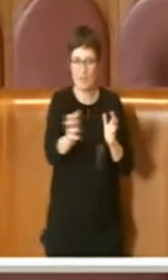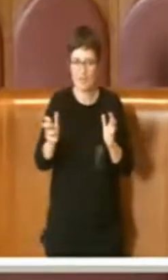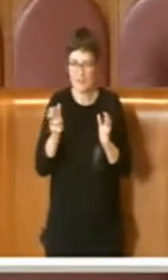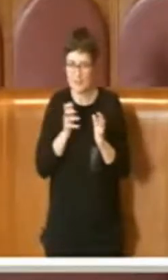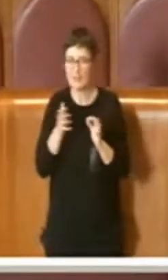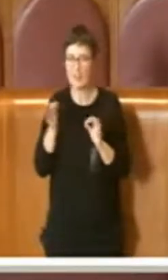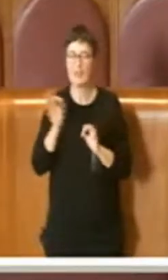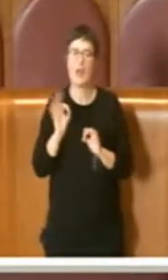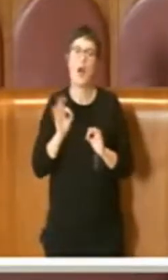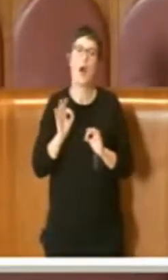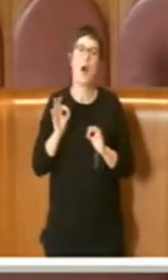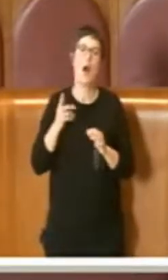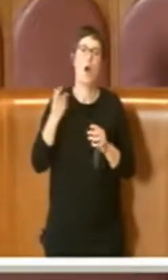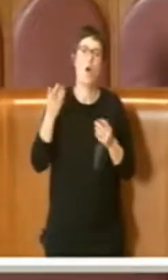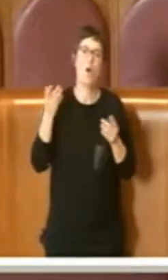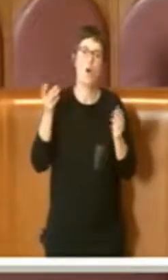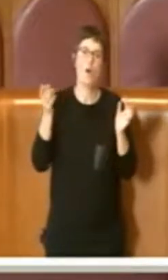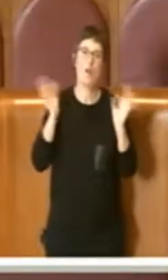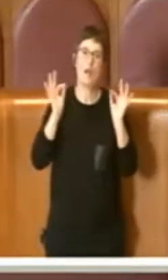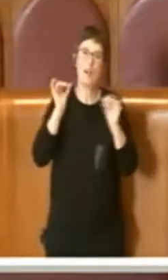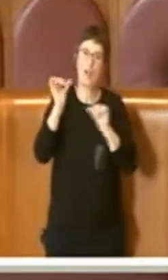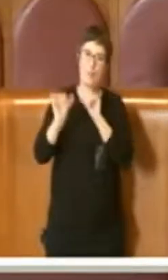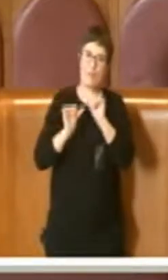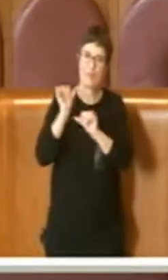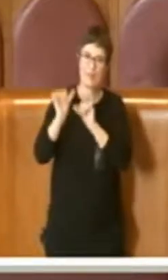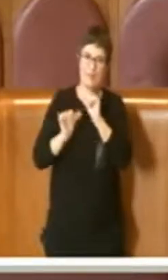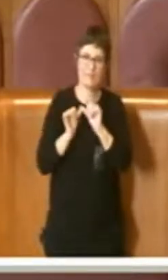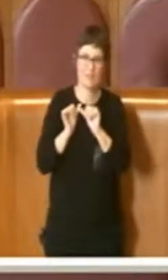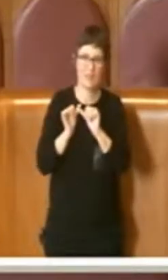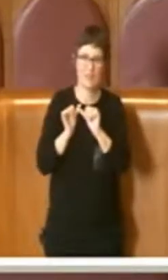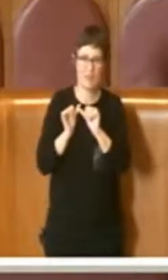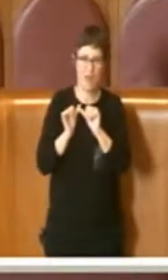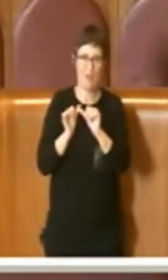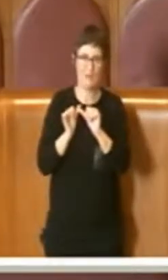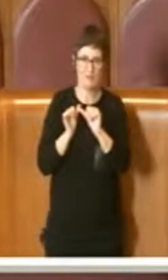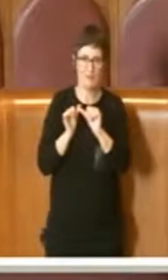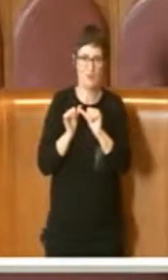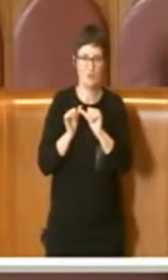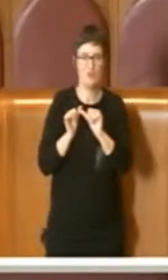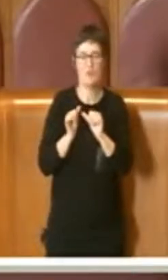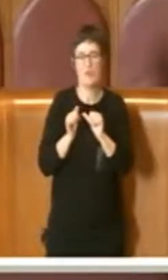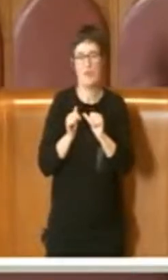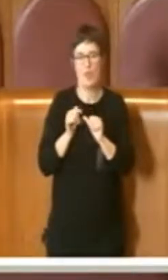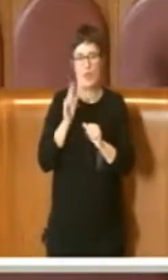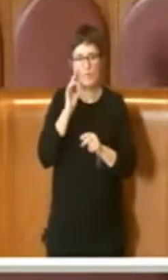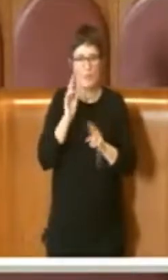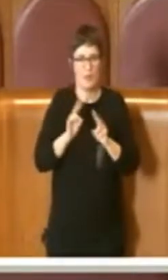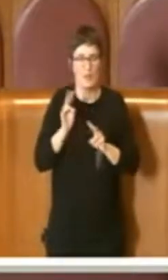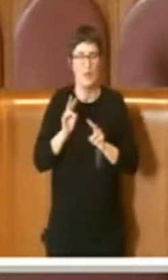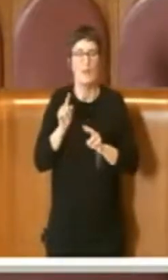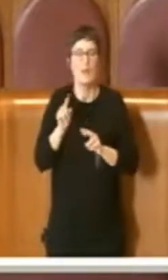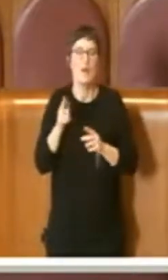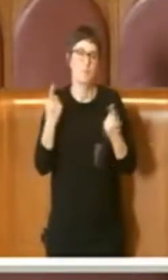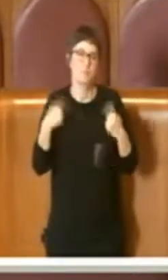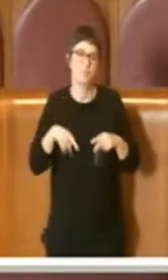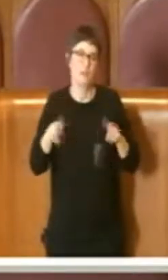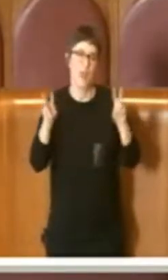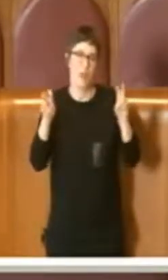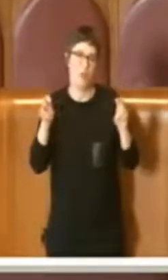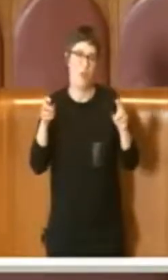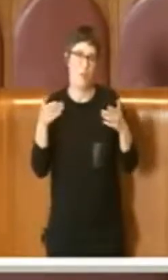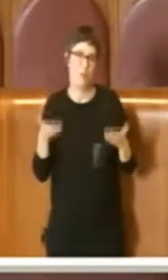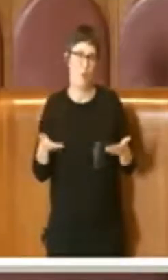climatici, è un tema che stiamo cavalcando, un tema moderno e un tema attuale. Perciò è un elemento questo